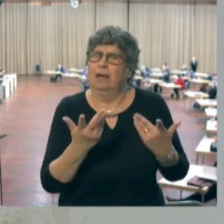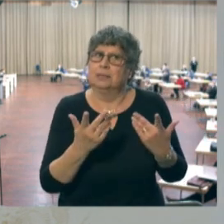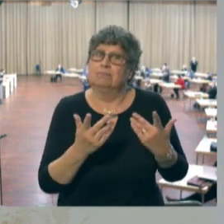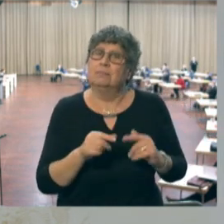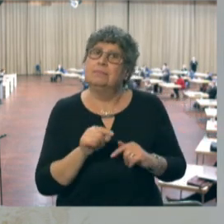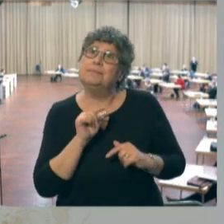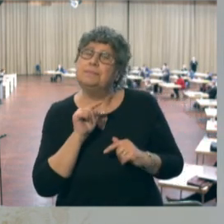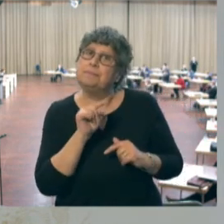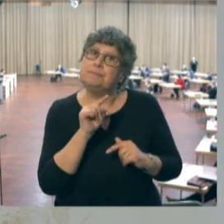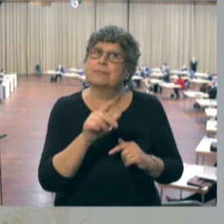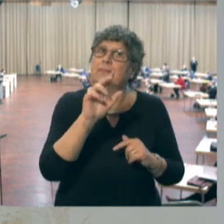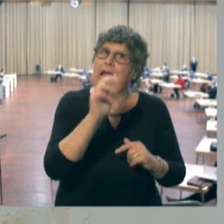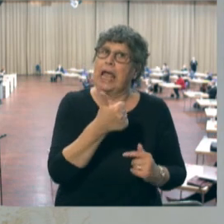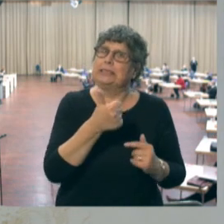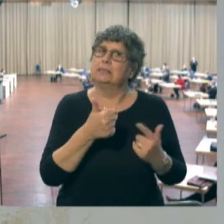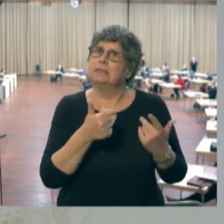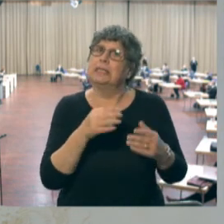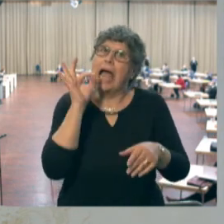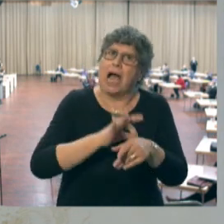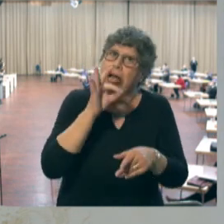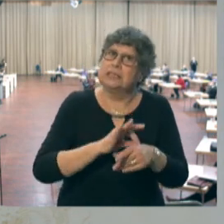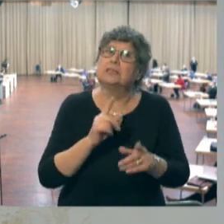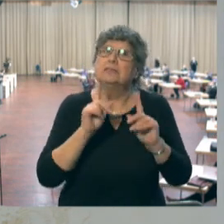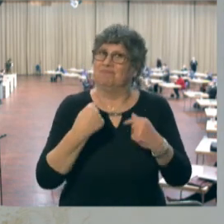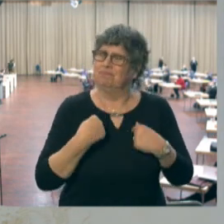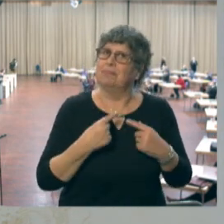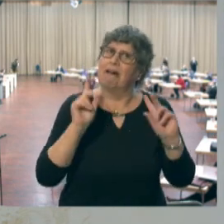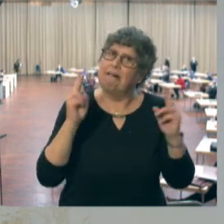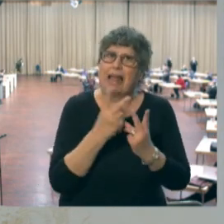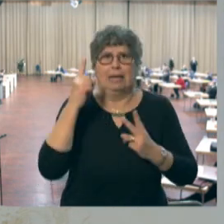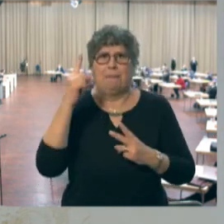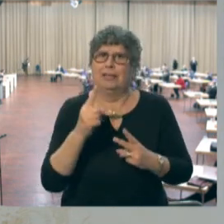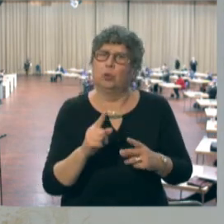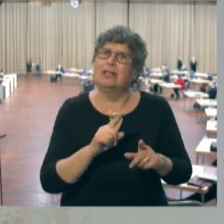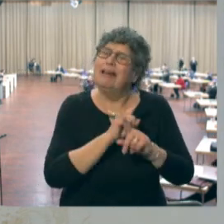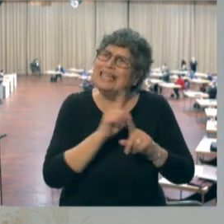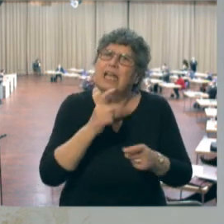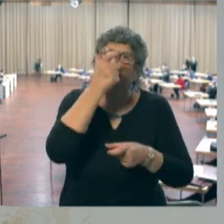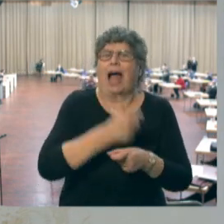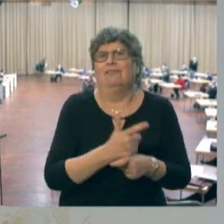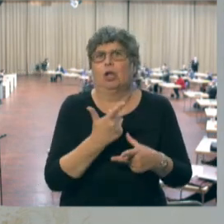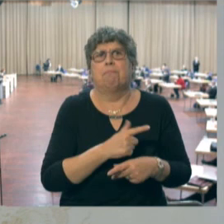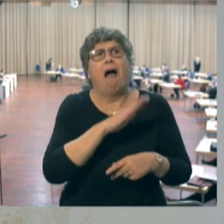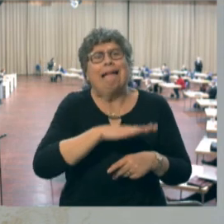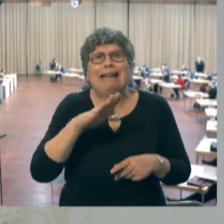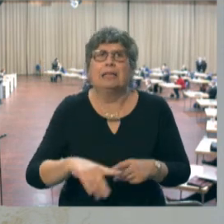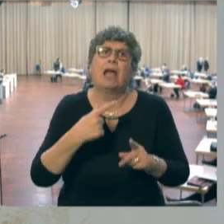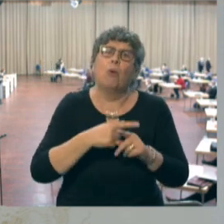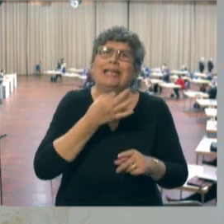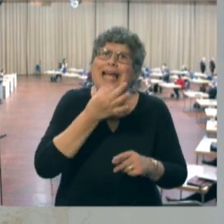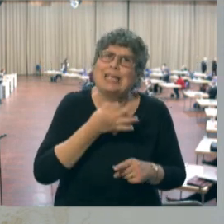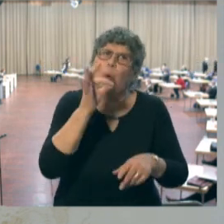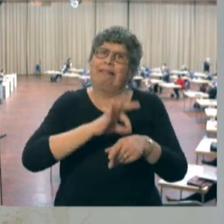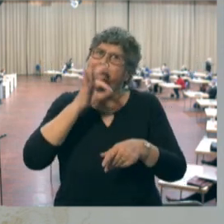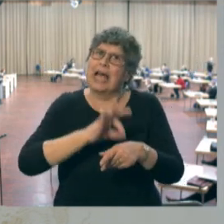dass die Ärzte ebenfalls, wie wir der Auffassung sind, dass das nicht verantwortbar ist. Die Kinder- und Jugendärzte haben